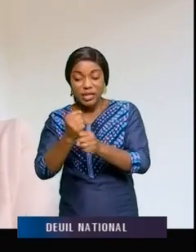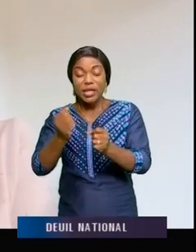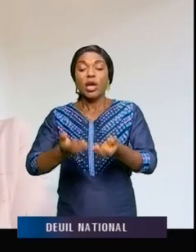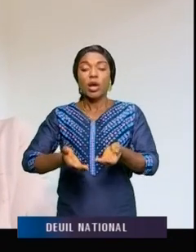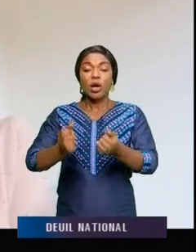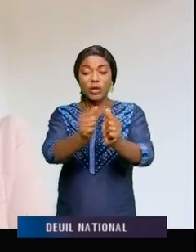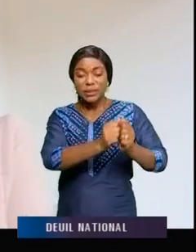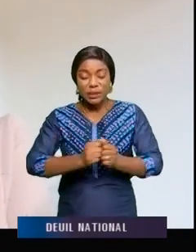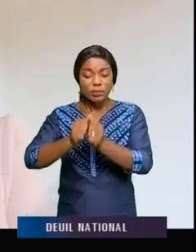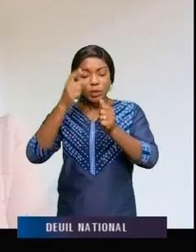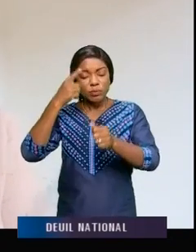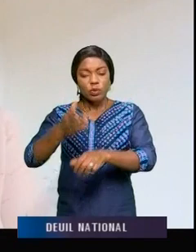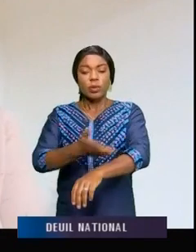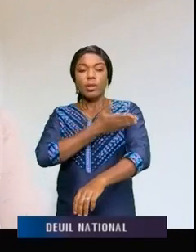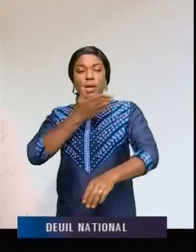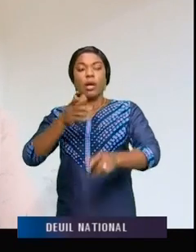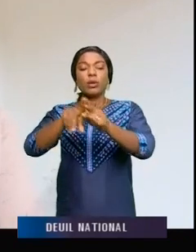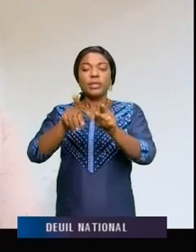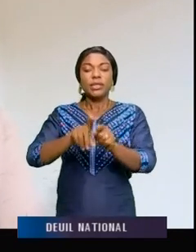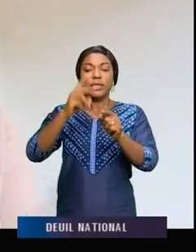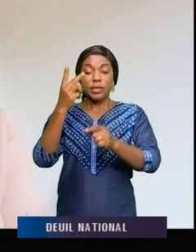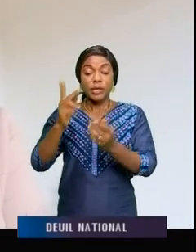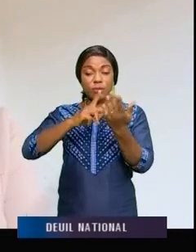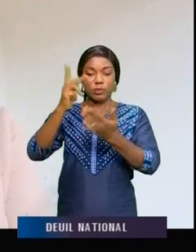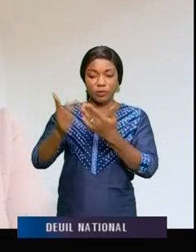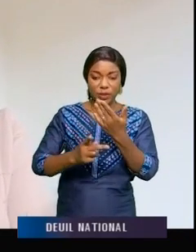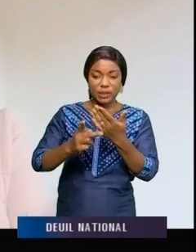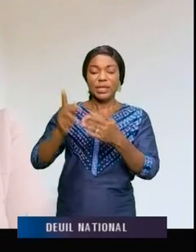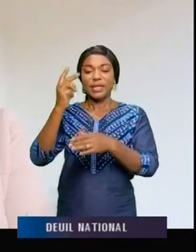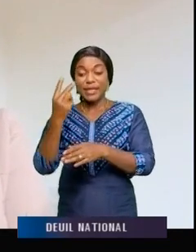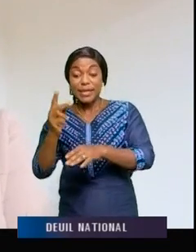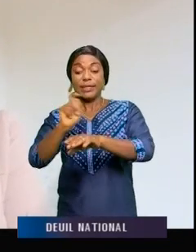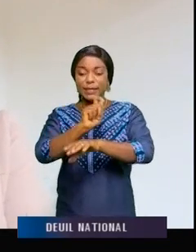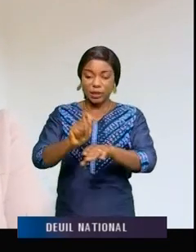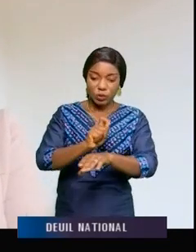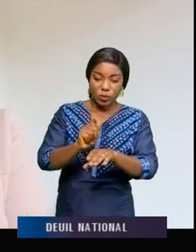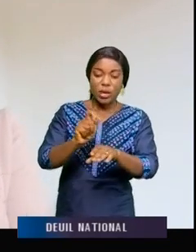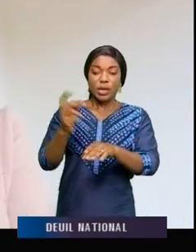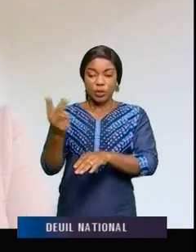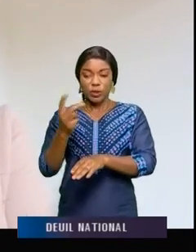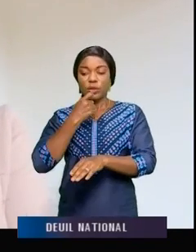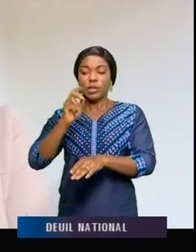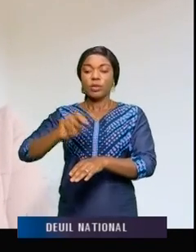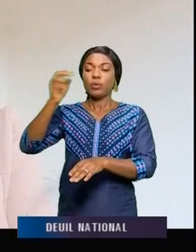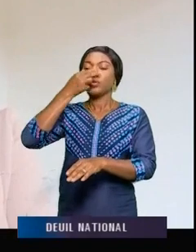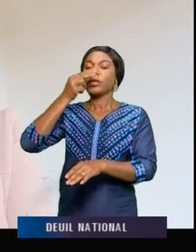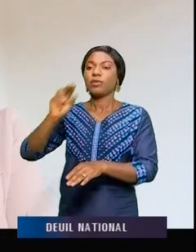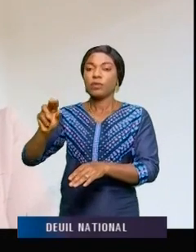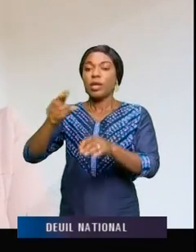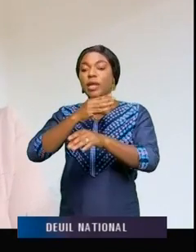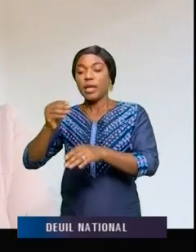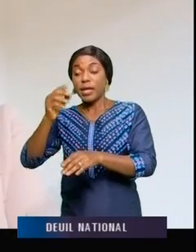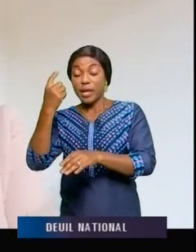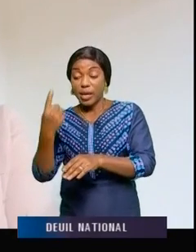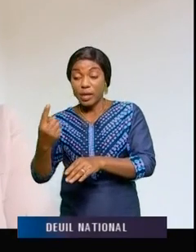et donc d'exécuter ce projet-là dans ces deux provinces d'abord, et puis dans les territoires, deux territoires au Nord-Kivu, un territoire au Sud-Kivu.